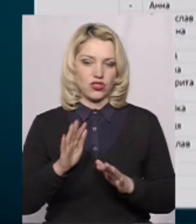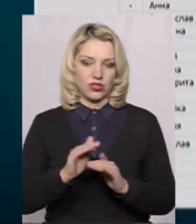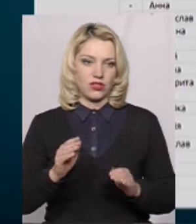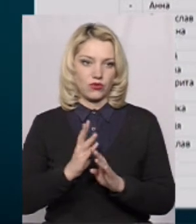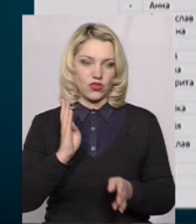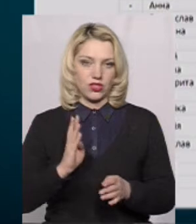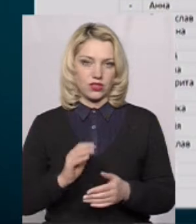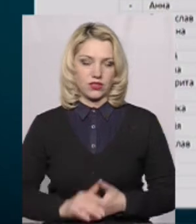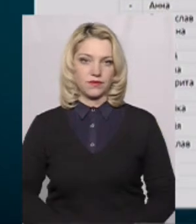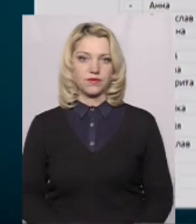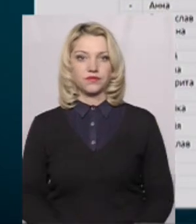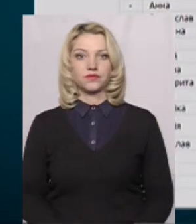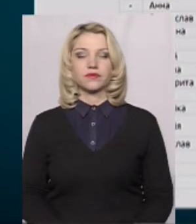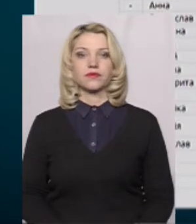черзі.